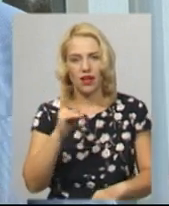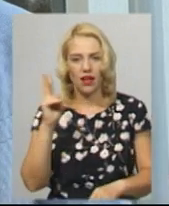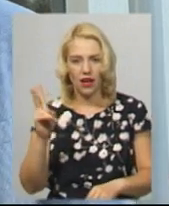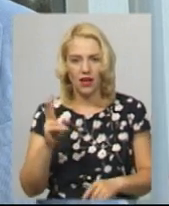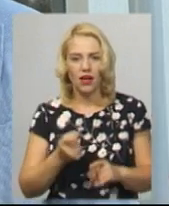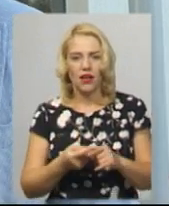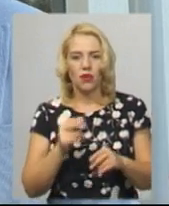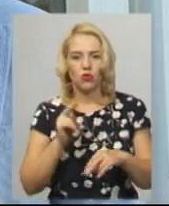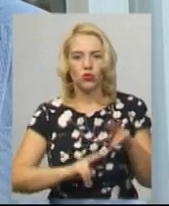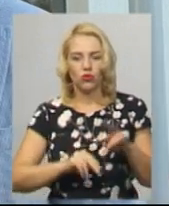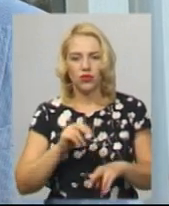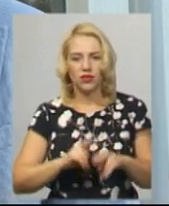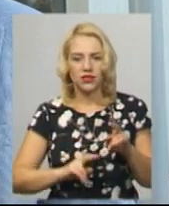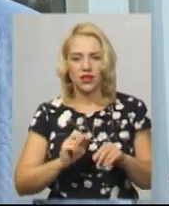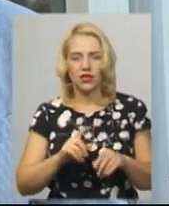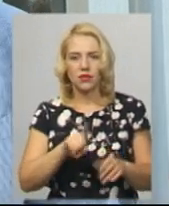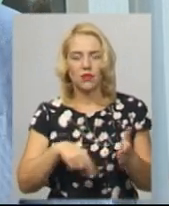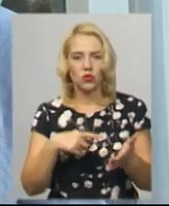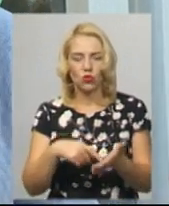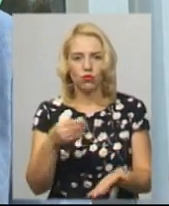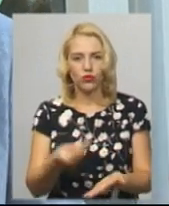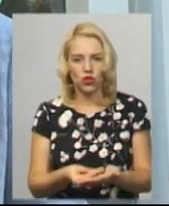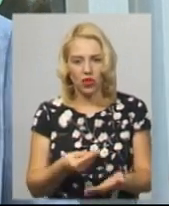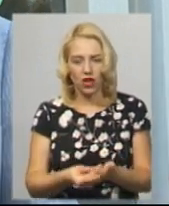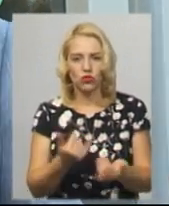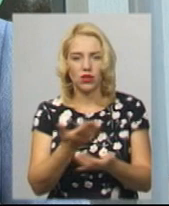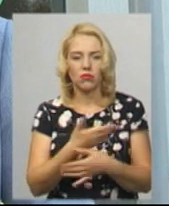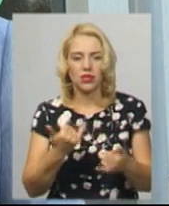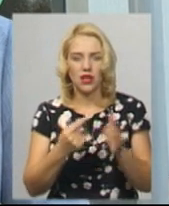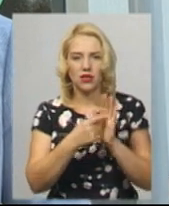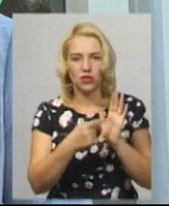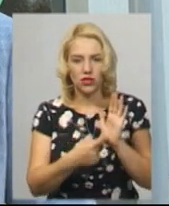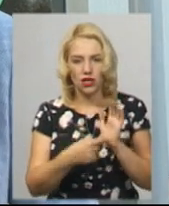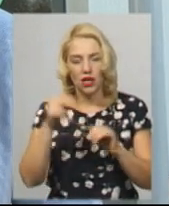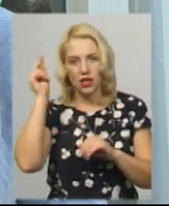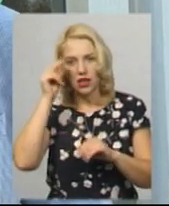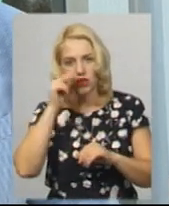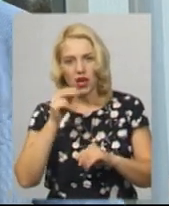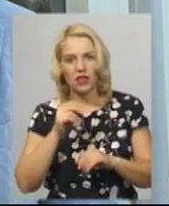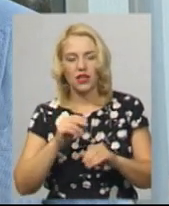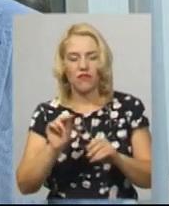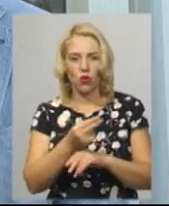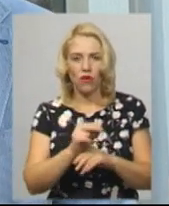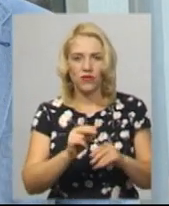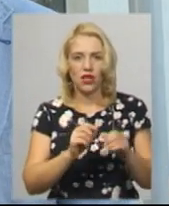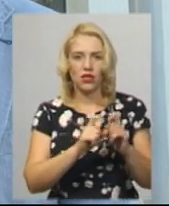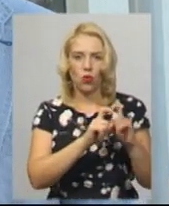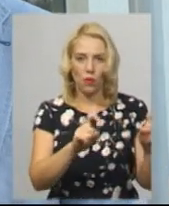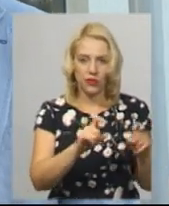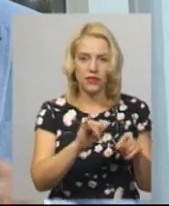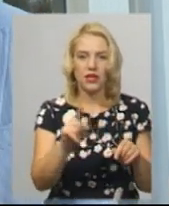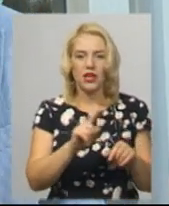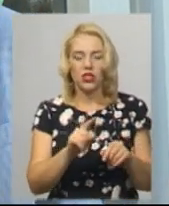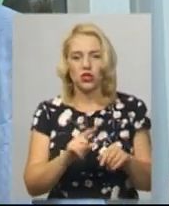будувався винятково за кошти міського бюджету. Наразі ми розділили навчальний виховний комплекс на два об'єкти, для того, щоб збудувати